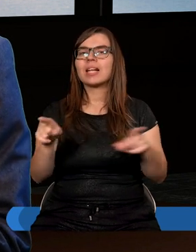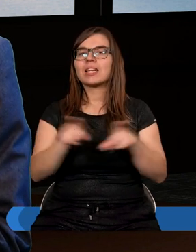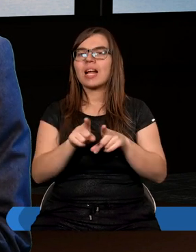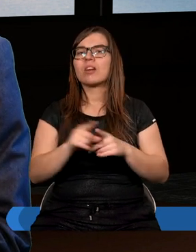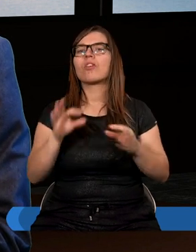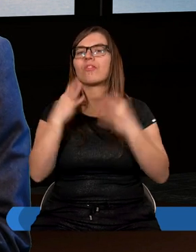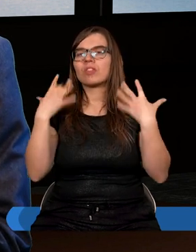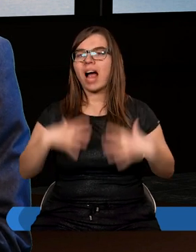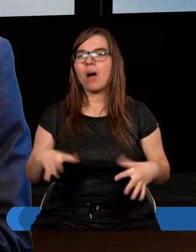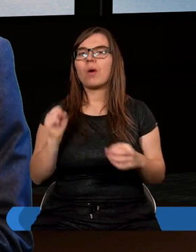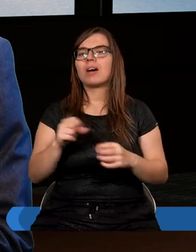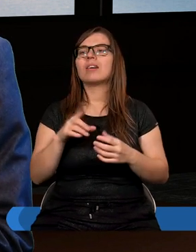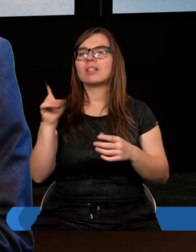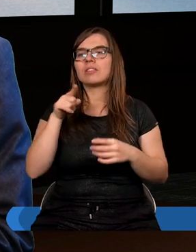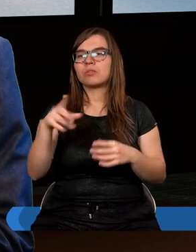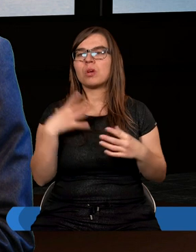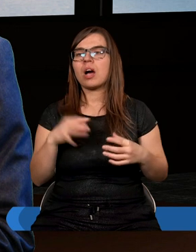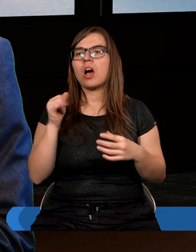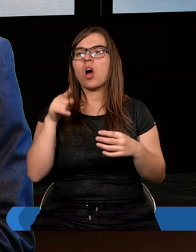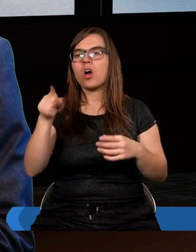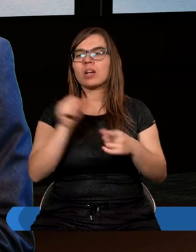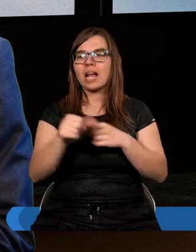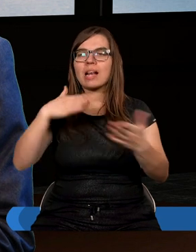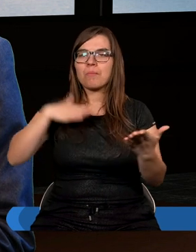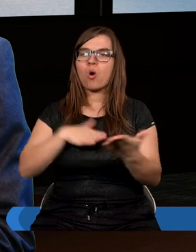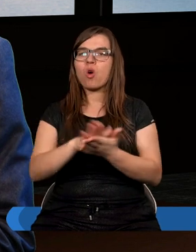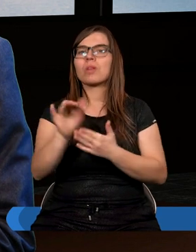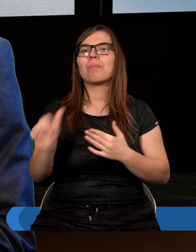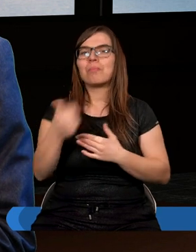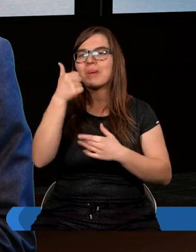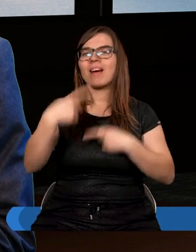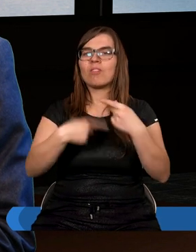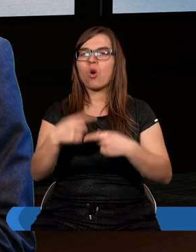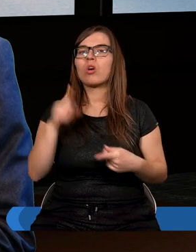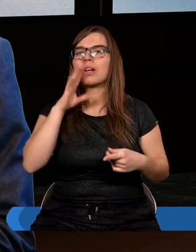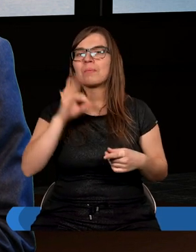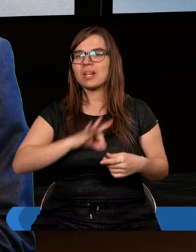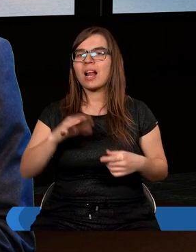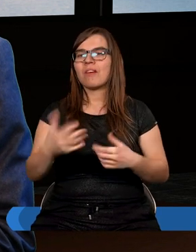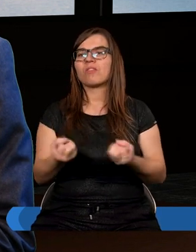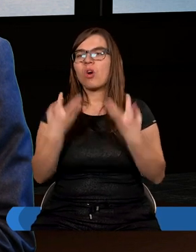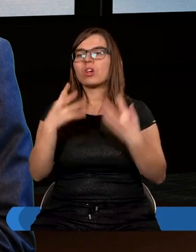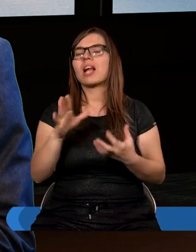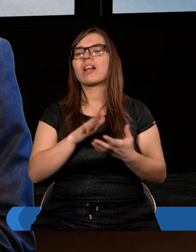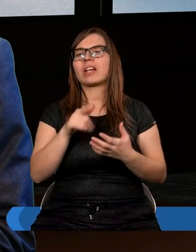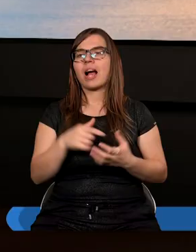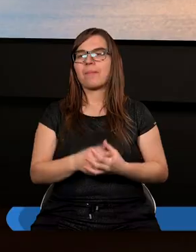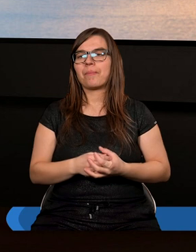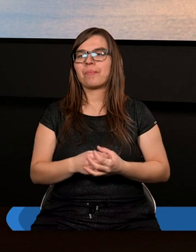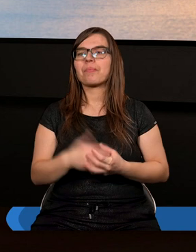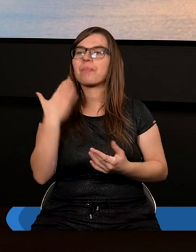ciała, Kościoła. On jest początkiem, pierworodnym z umarłych, aby we wszystkim był pierwszy.